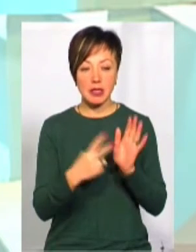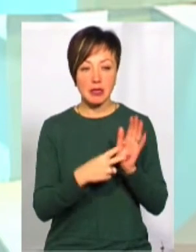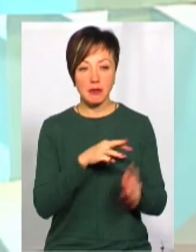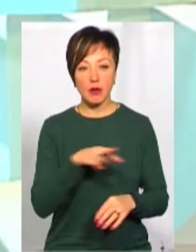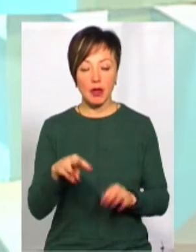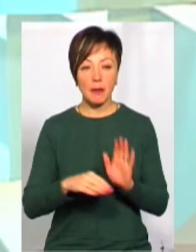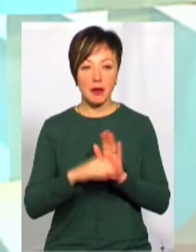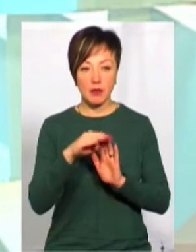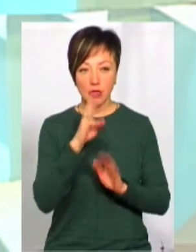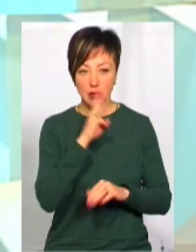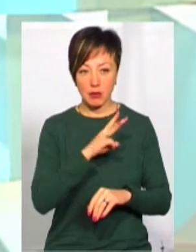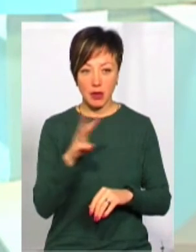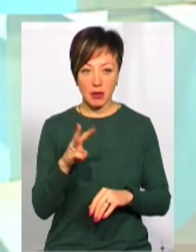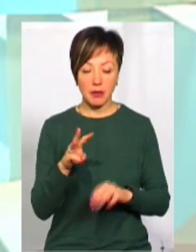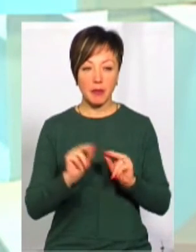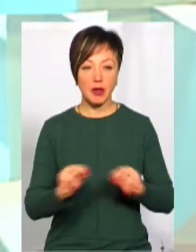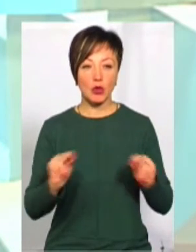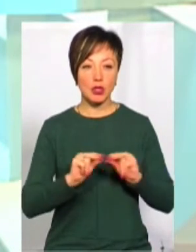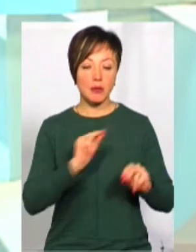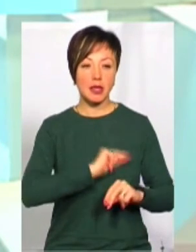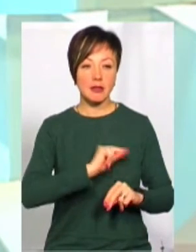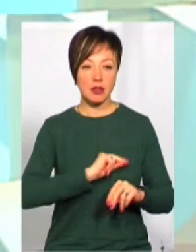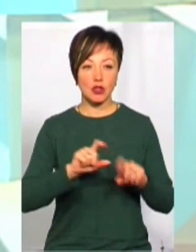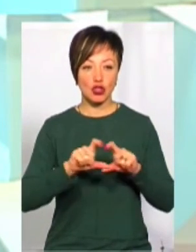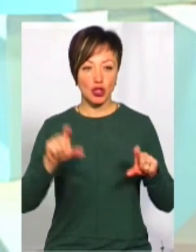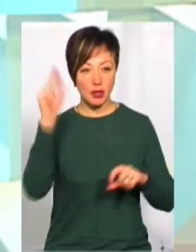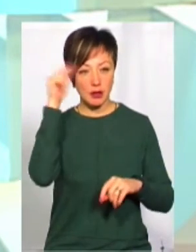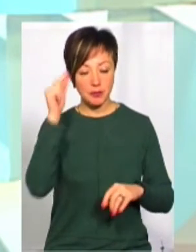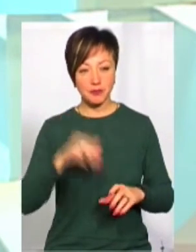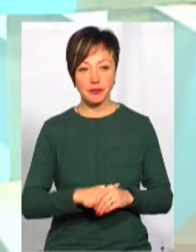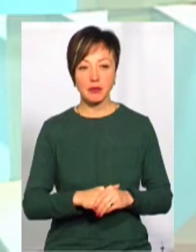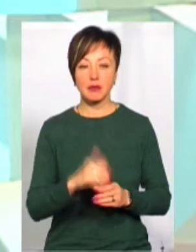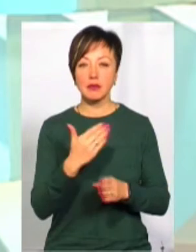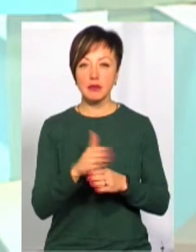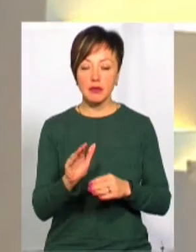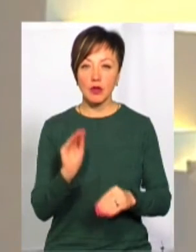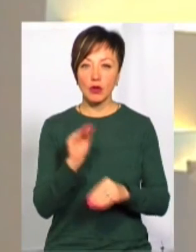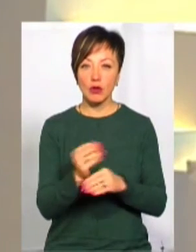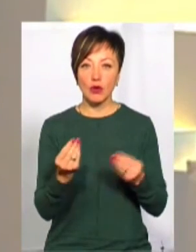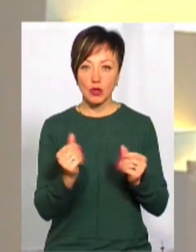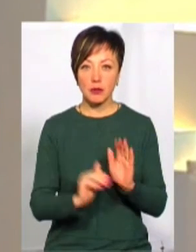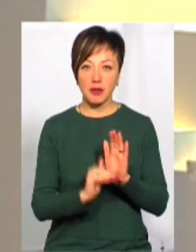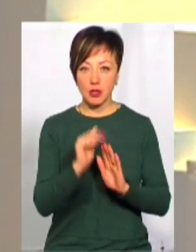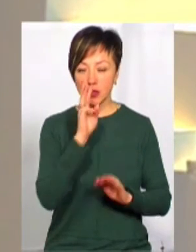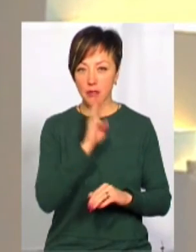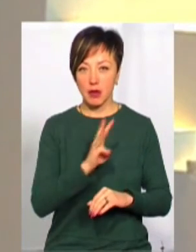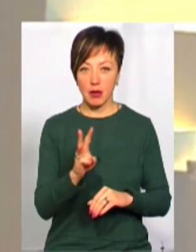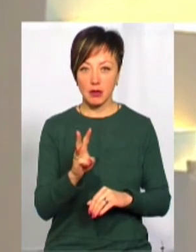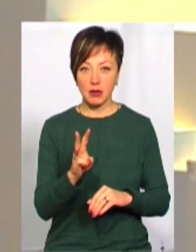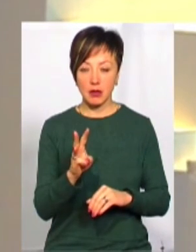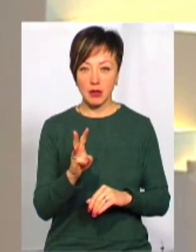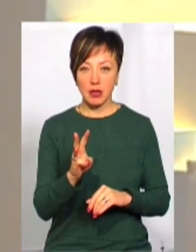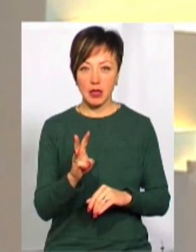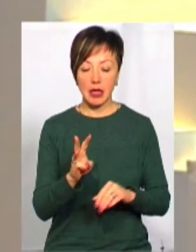мільйонів для підвищення заробітної плати педагогічним працівникам шкіл. Виділяє додаткові кошти для підвищення заробітної плати